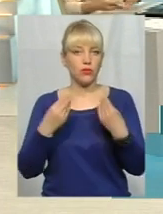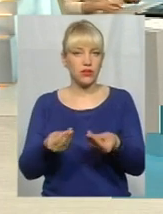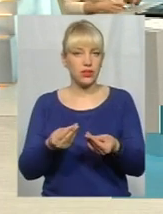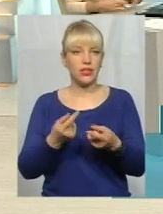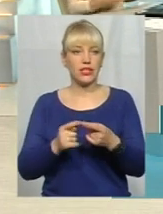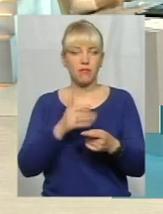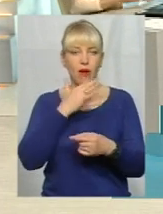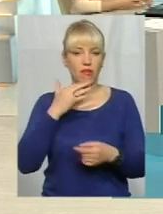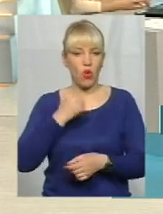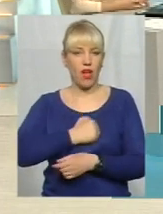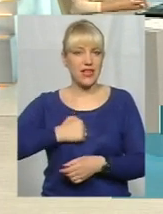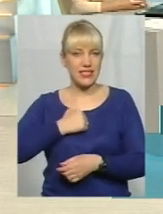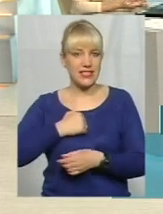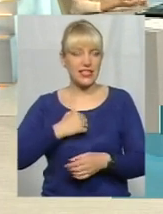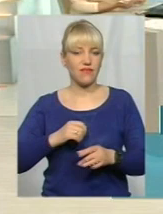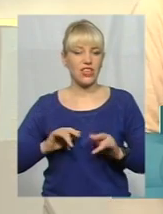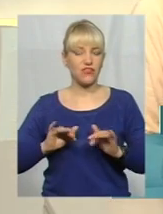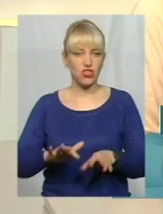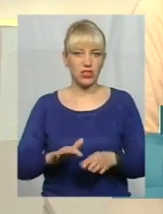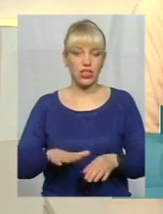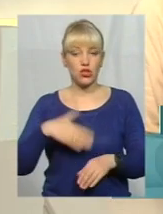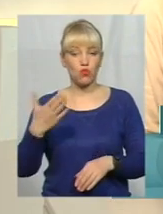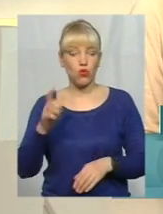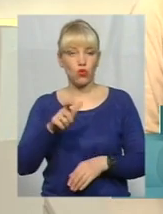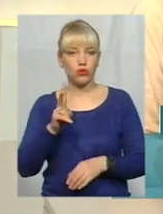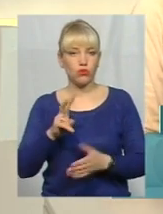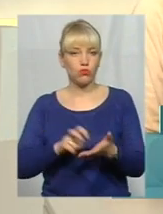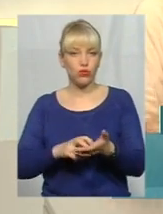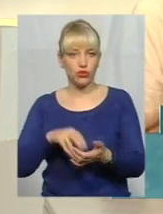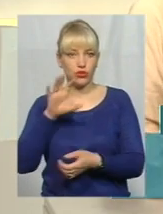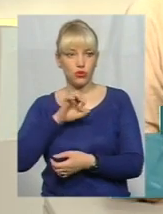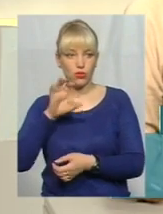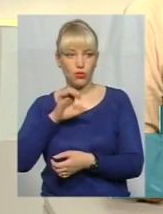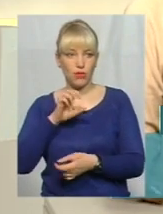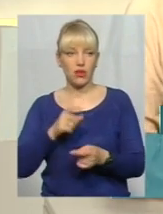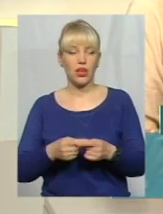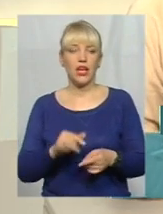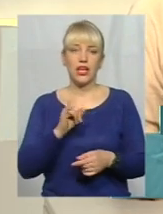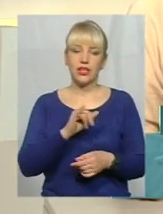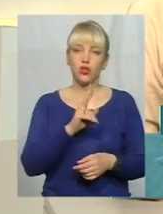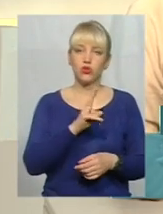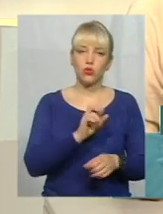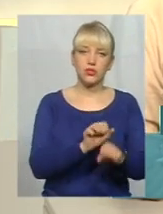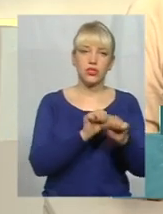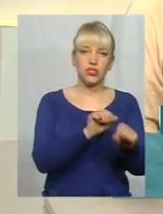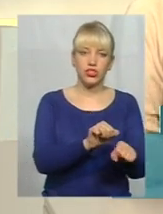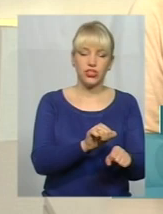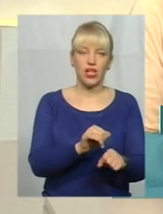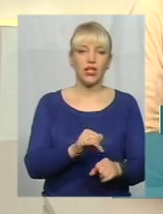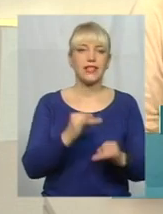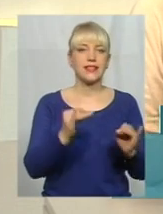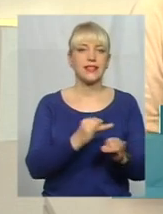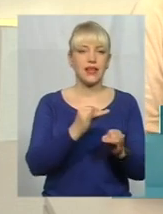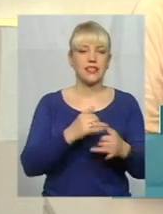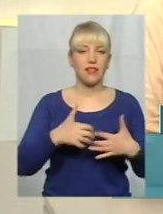агресивних вчинків. З боку тих людей, які бояться собак, з приводу захисників тварин, які відстоюють їх інтереси. І